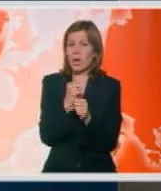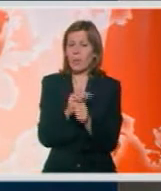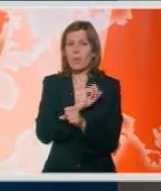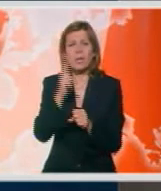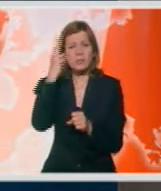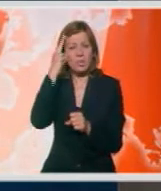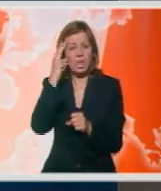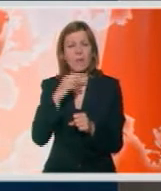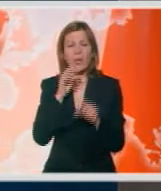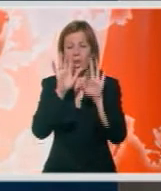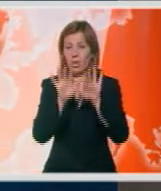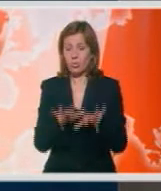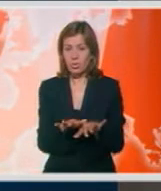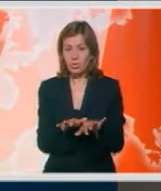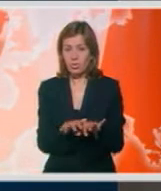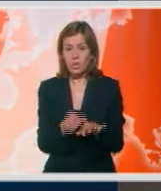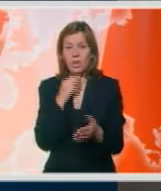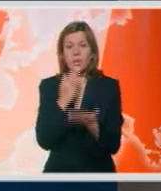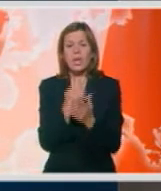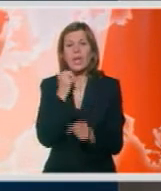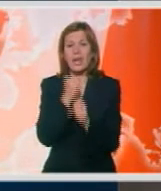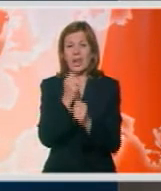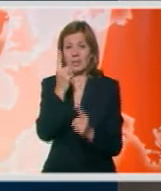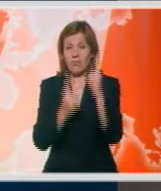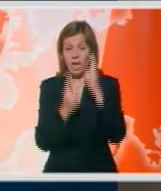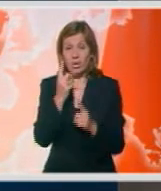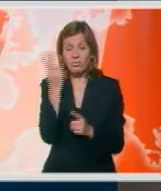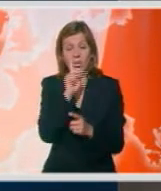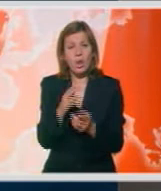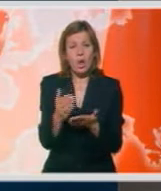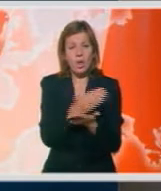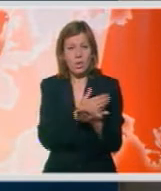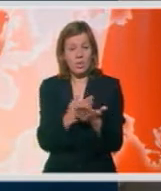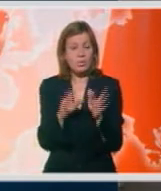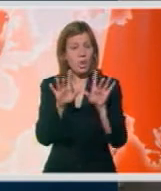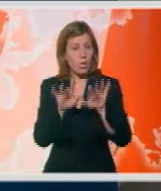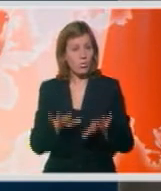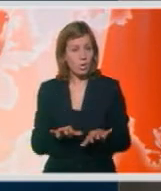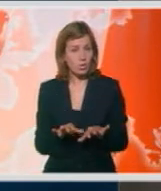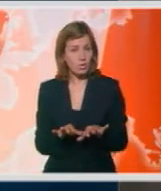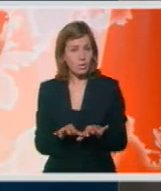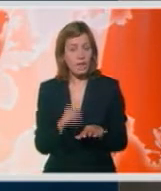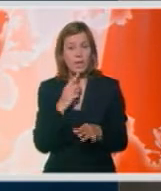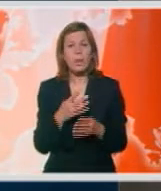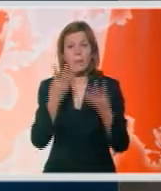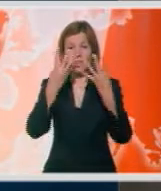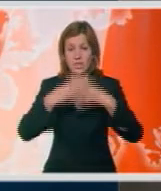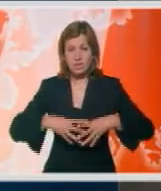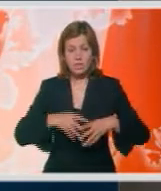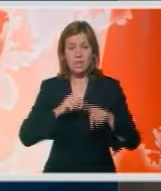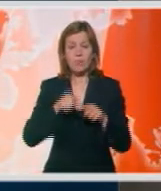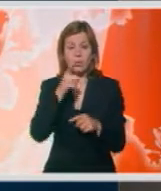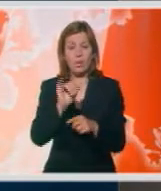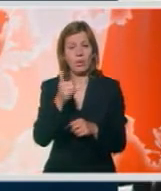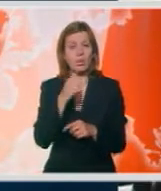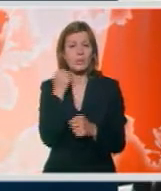poznavanja informacijalnih tehnologija, čak i rad u fabrici podrazumeva korištenje kompjuterski nalođene mašine i zbog toga to